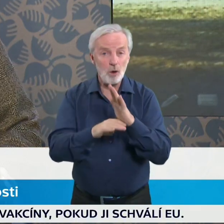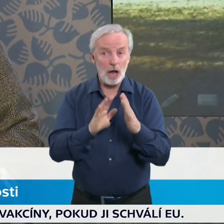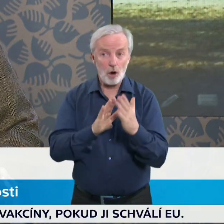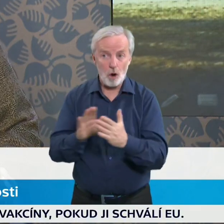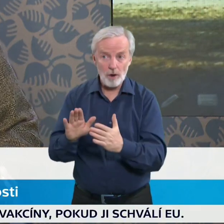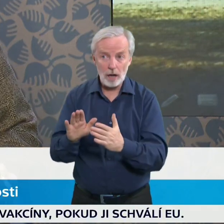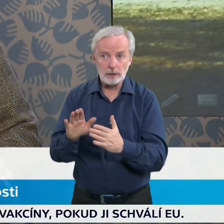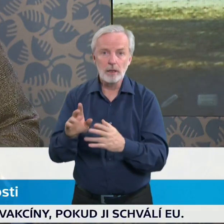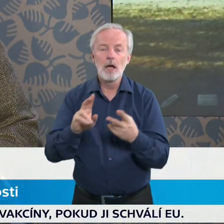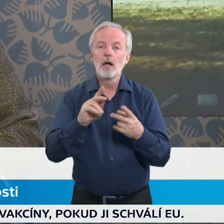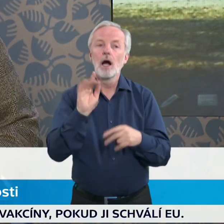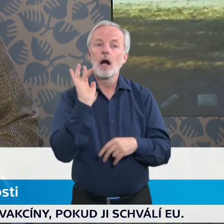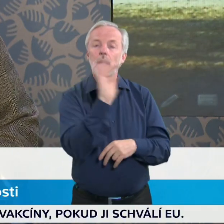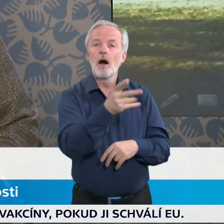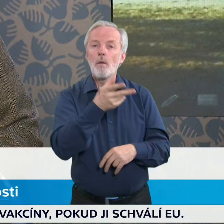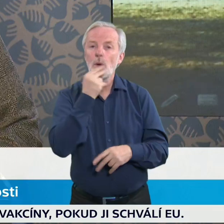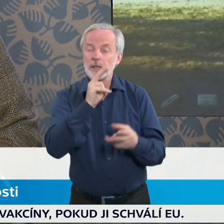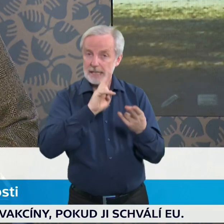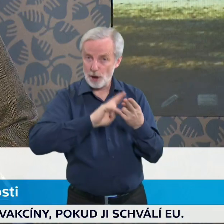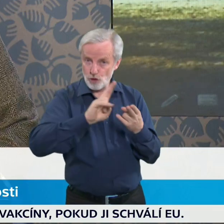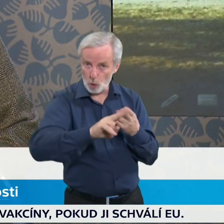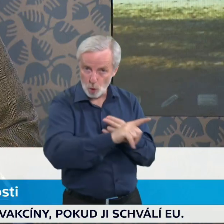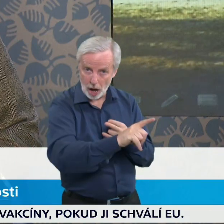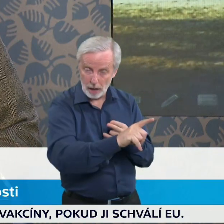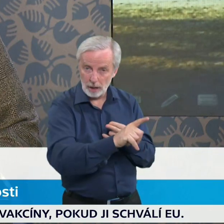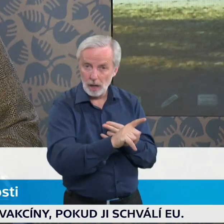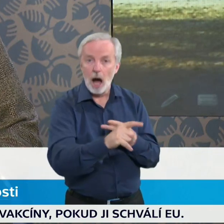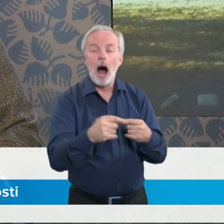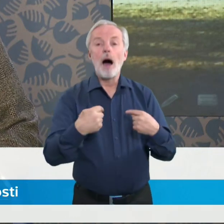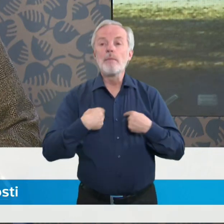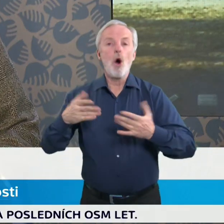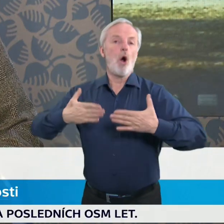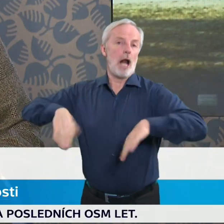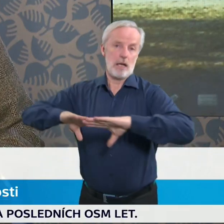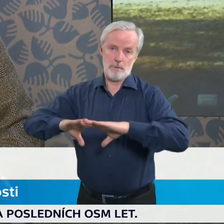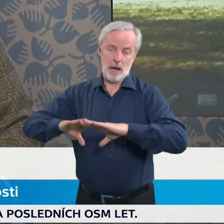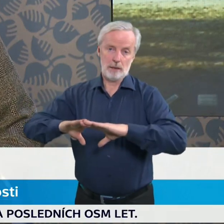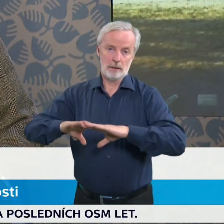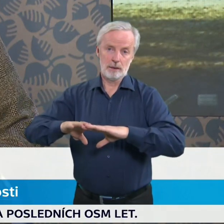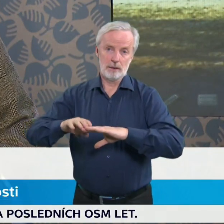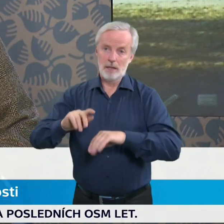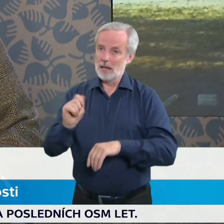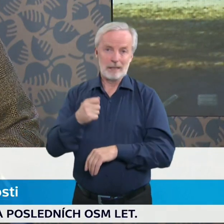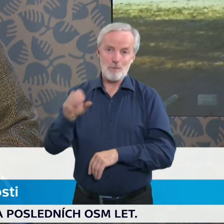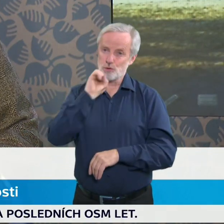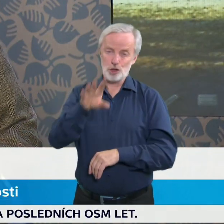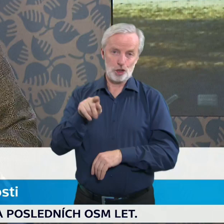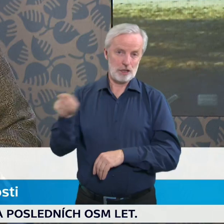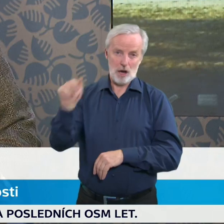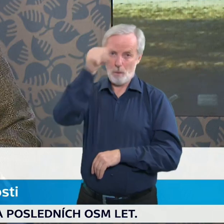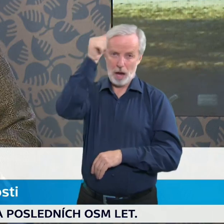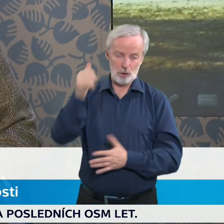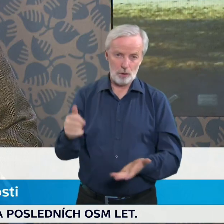souvislosti s prací. Má to především tedy účinky ty, že